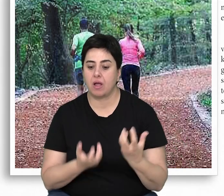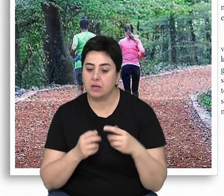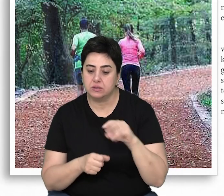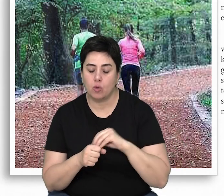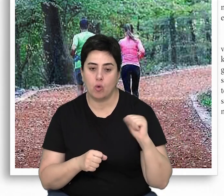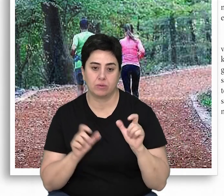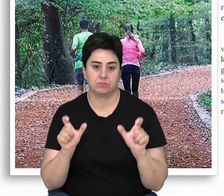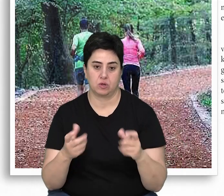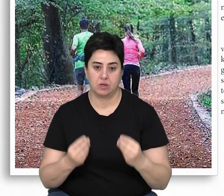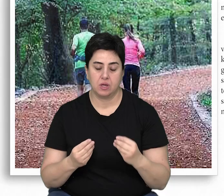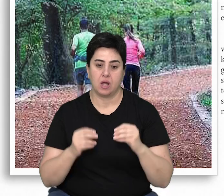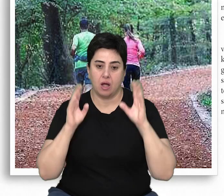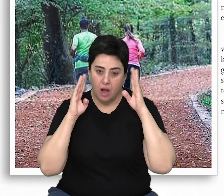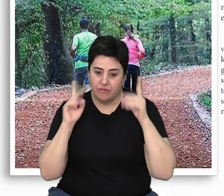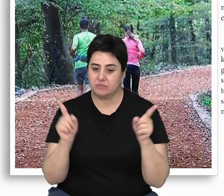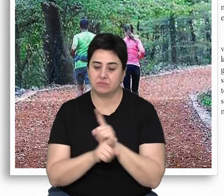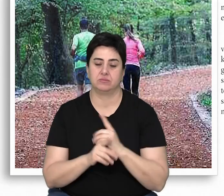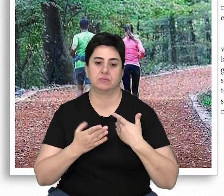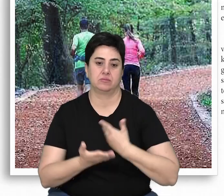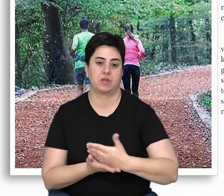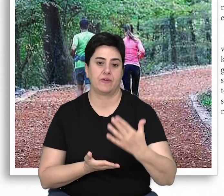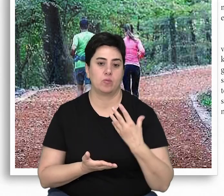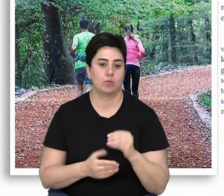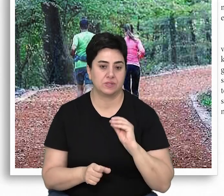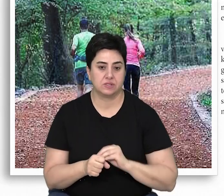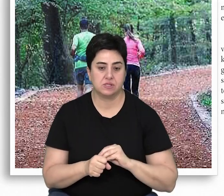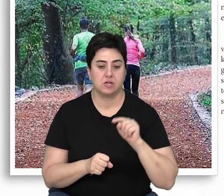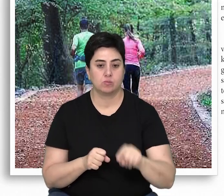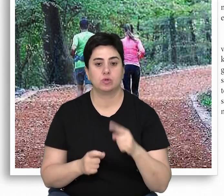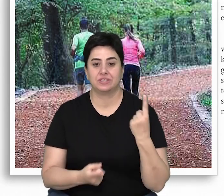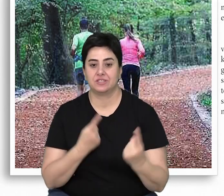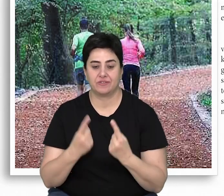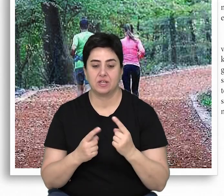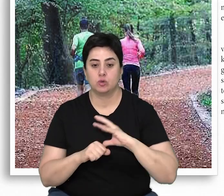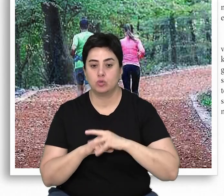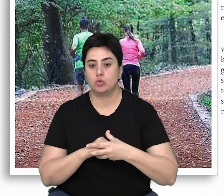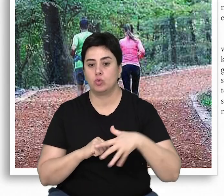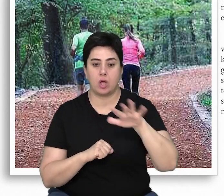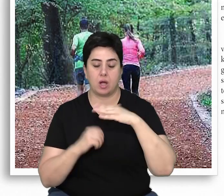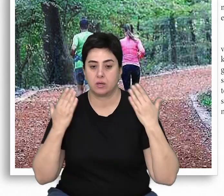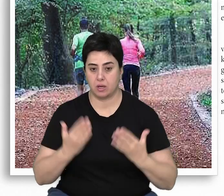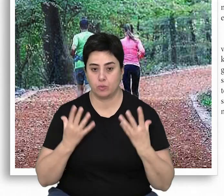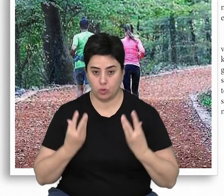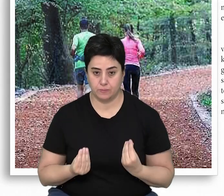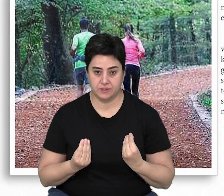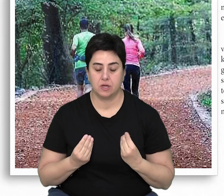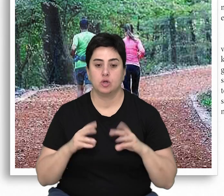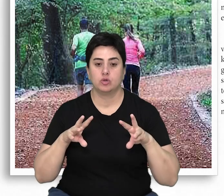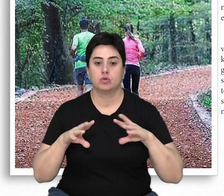yaban hayatının sürekliliğini sağlama işlevleri ve bu işlevlerin dünya çapında kabul görmesi,